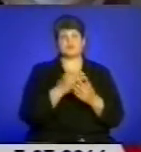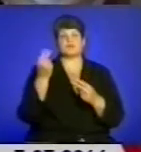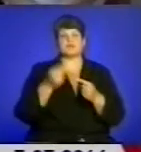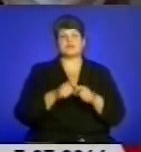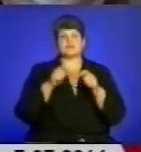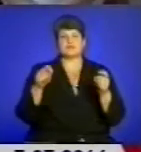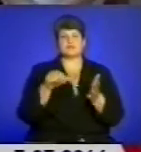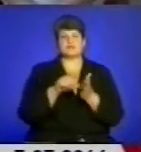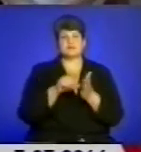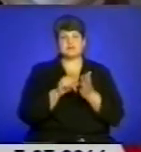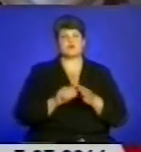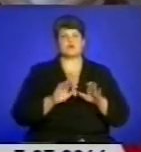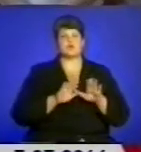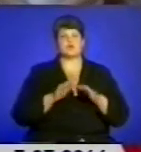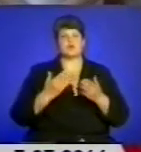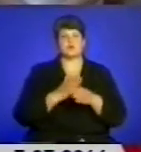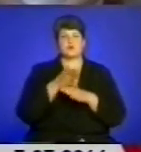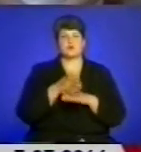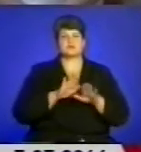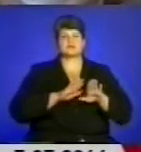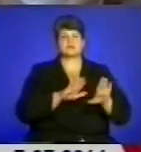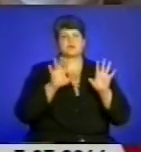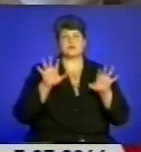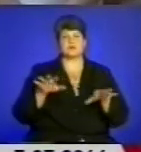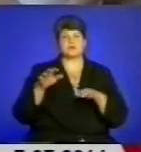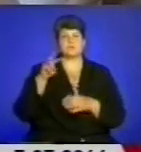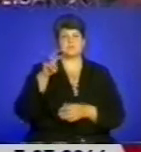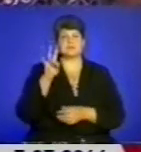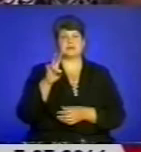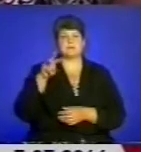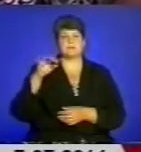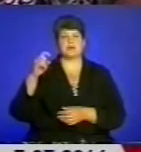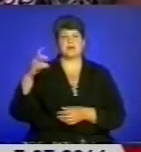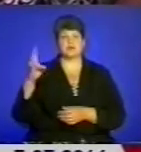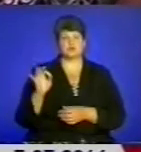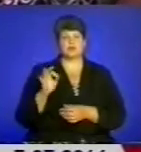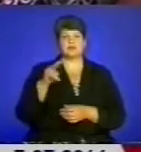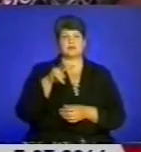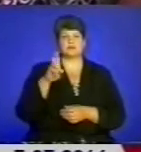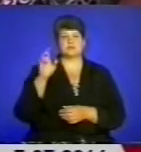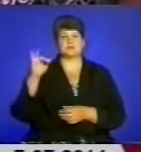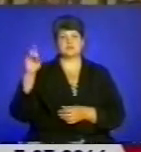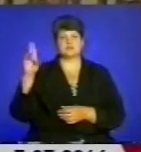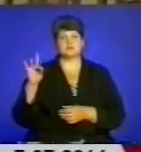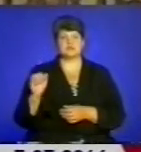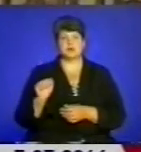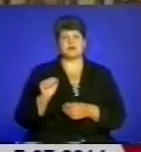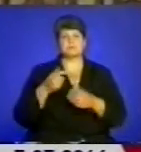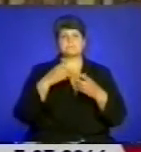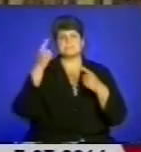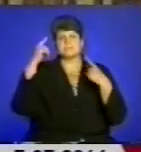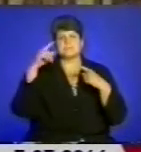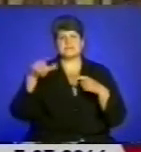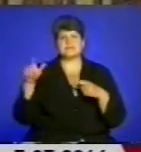серед них і заступники голови облдержадміністрації Наталя Михноле, Оніт Бетюра, представники влади Теребовлянського краю, митці Віра,